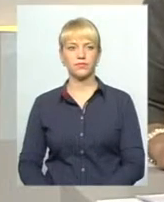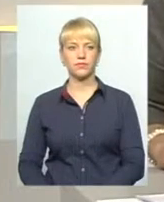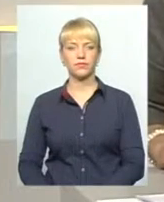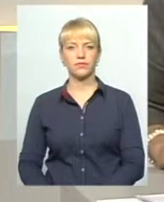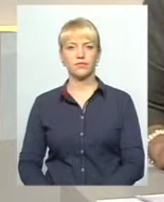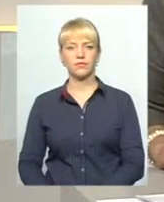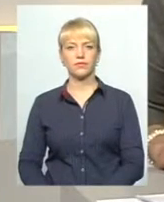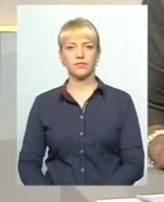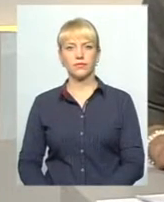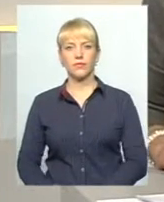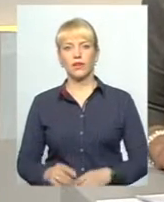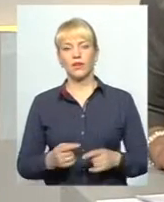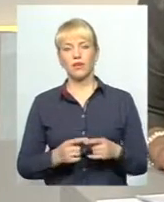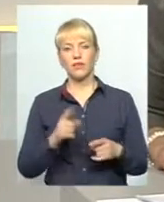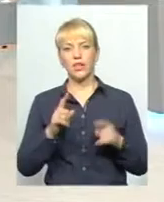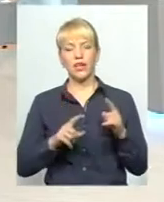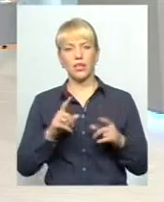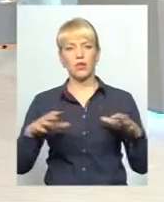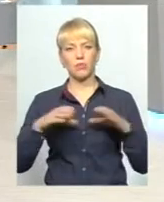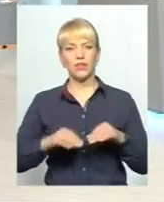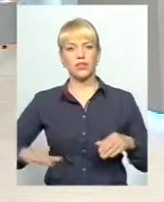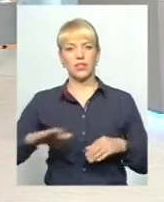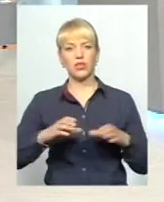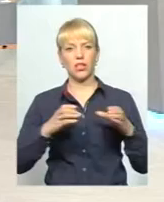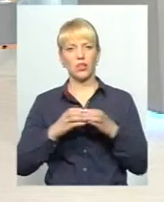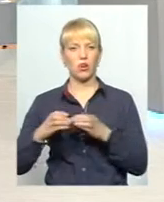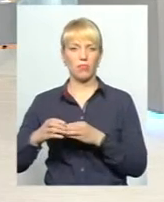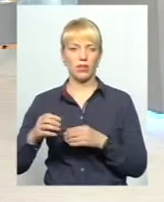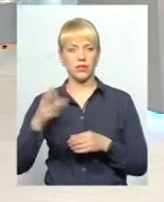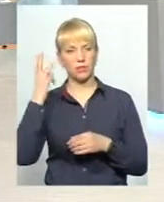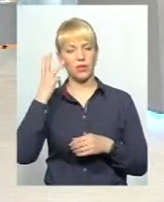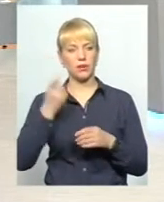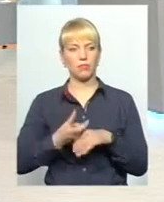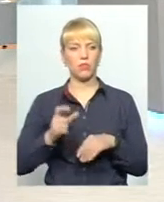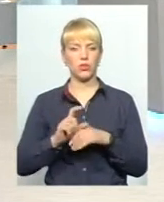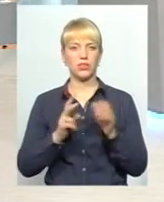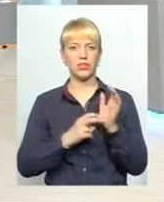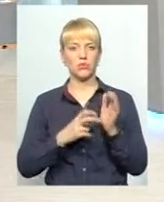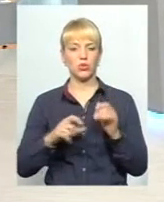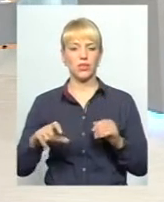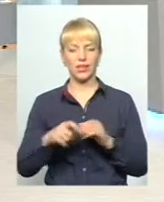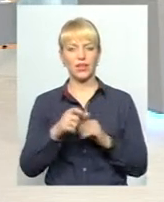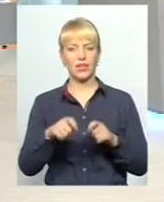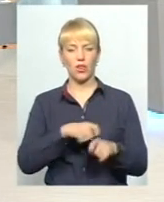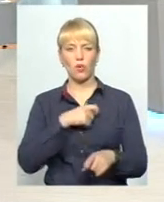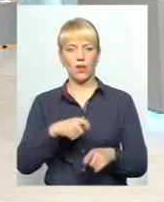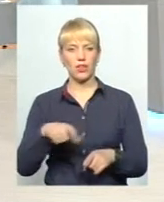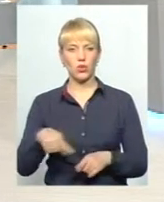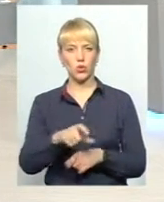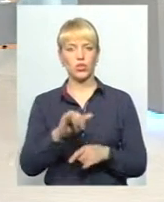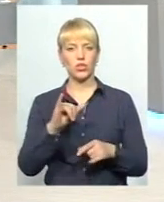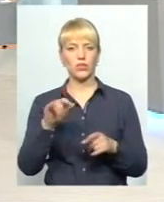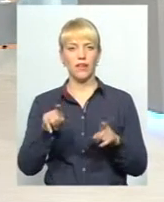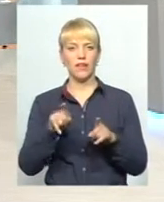В деяких об'єднаних територіальних громадах Хмельниччини понад 700 кілометрів доріг, і в них